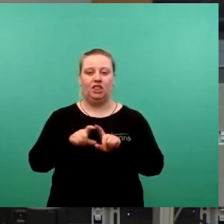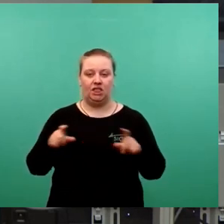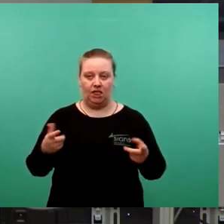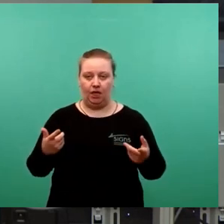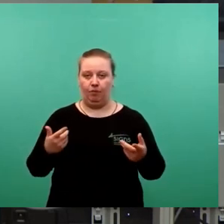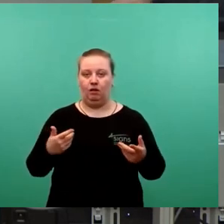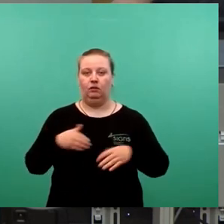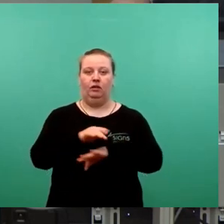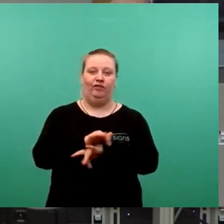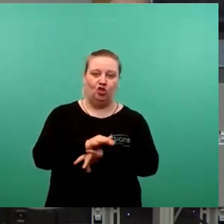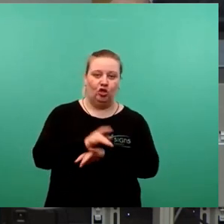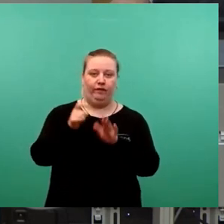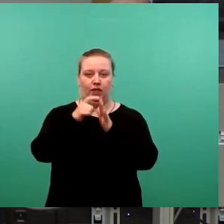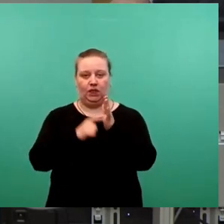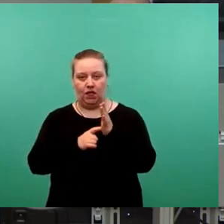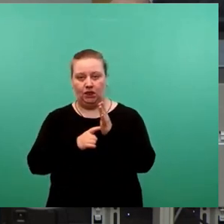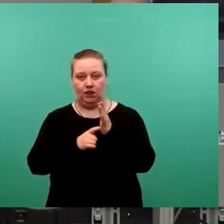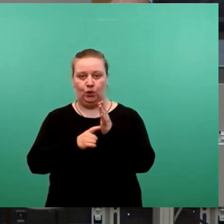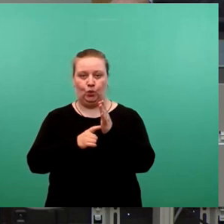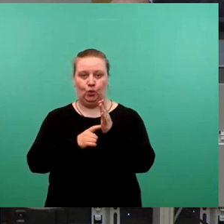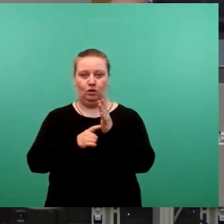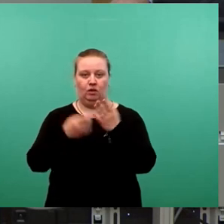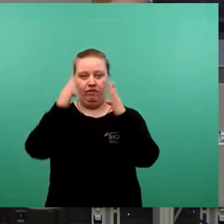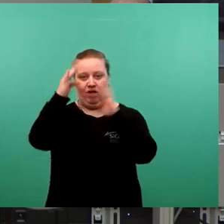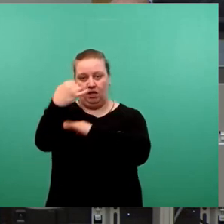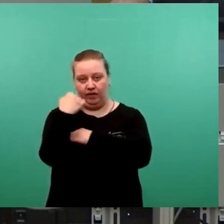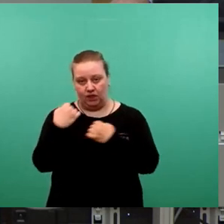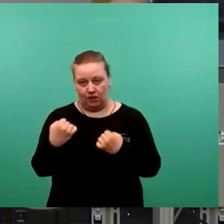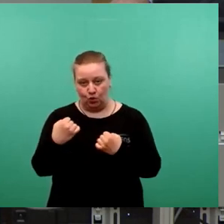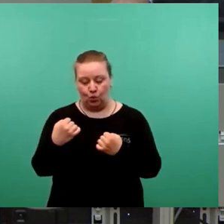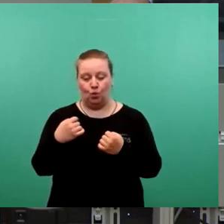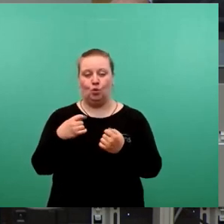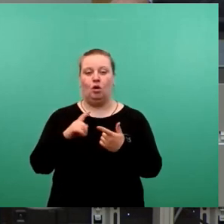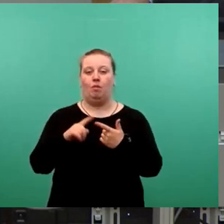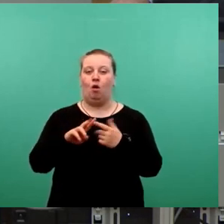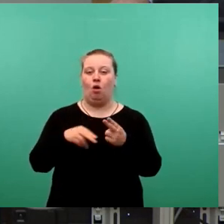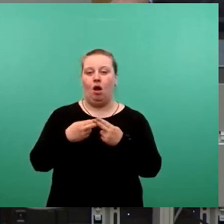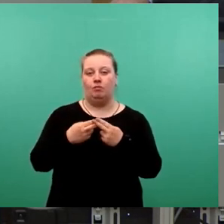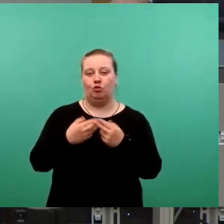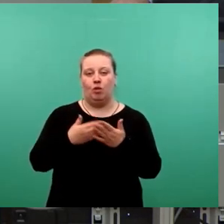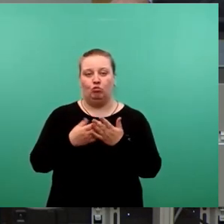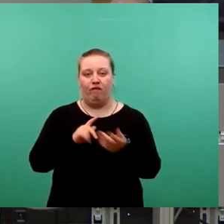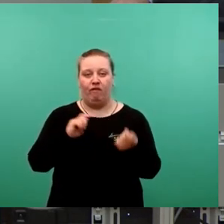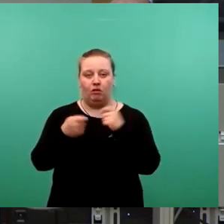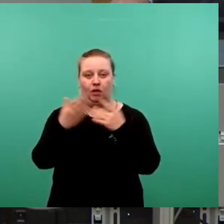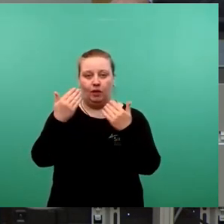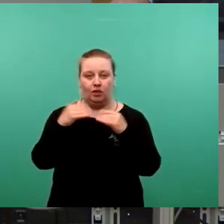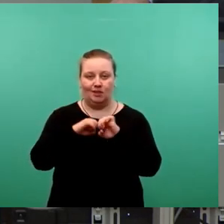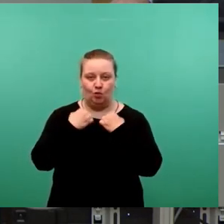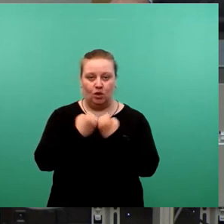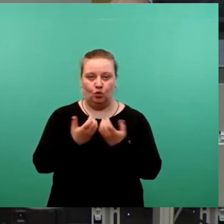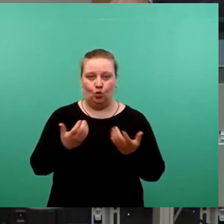Wirtschaft und Digitalisierung, die Fachkräftesicherung, aber auch Anpassung auf veränderte klimatische Bedingungen